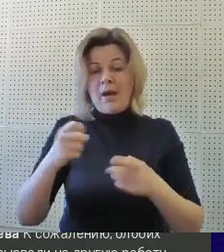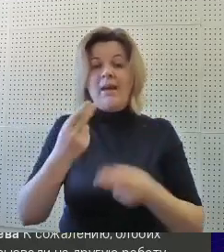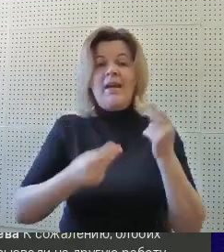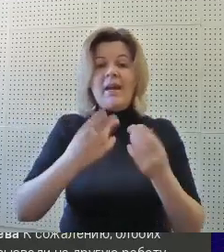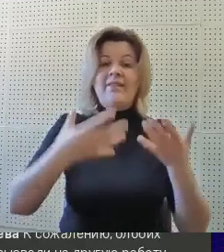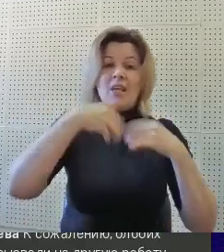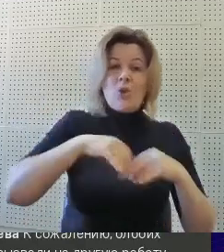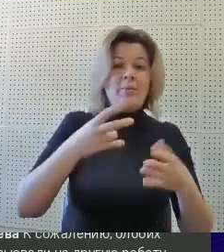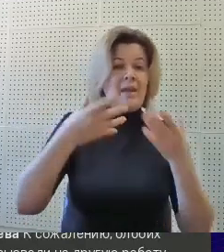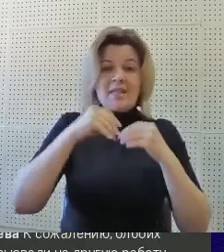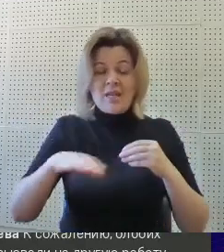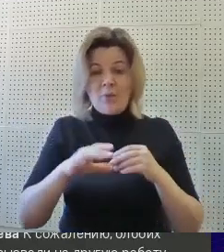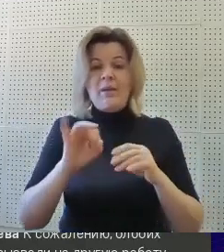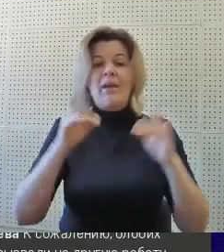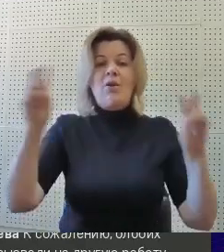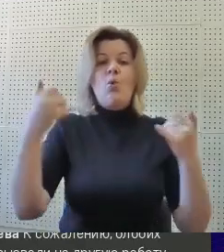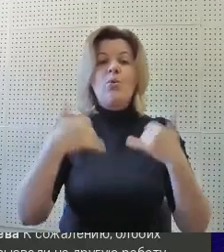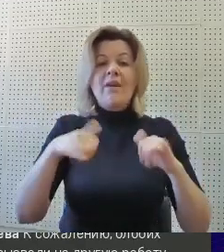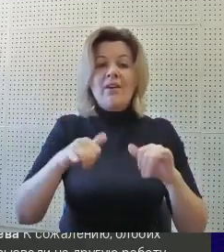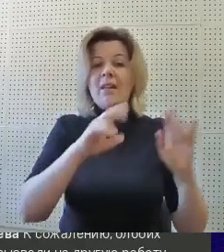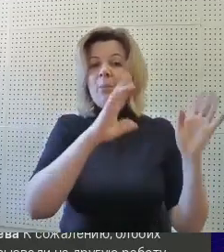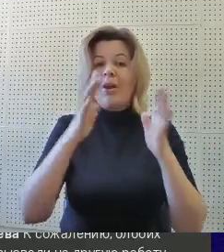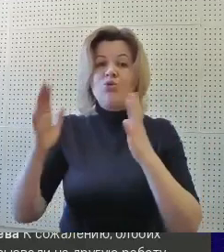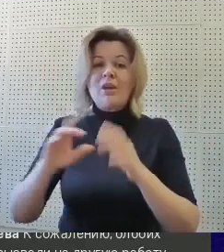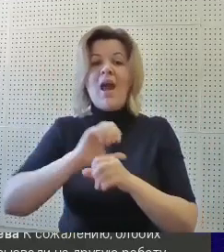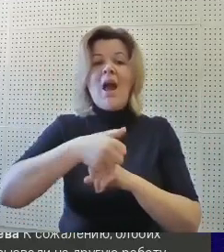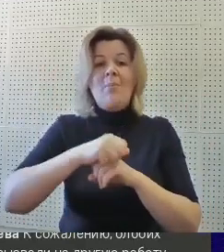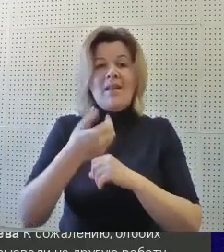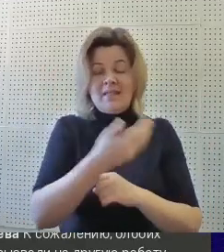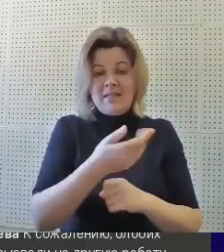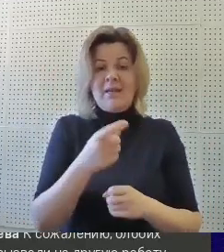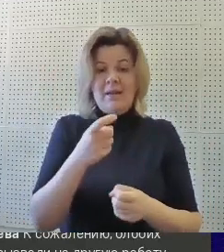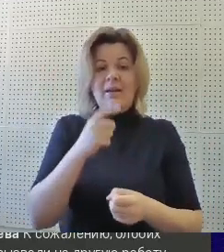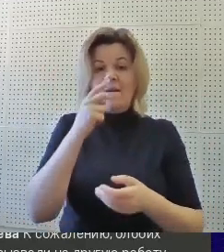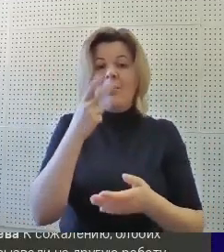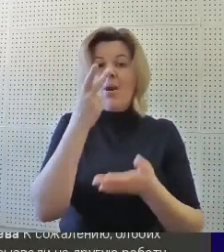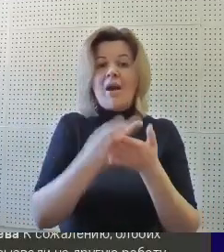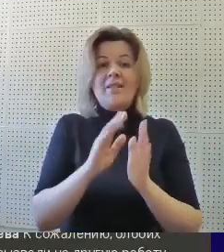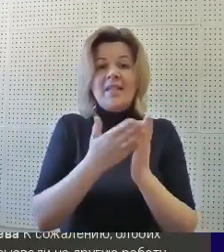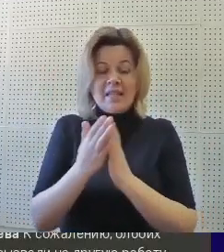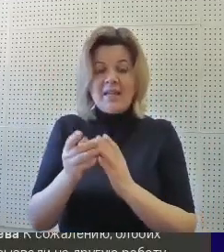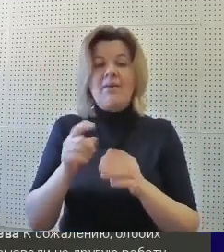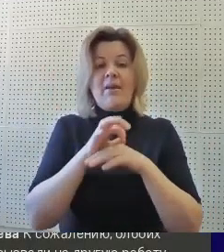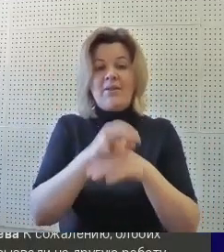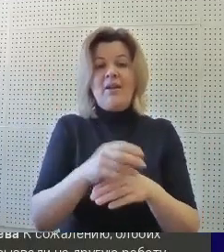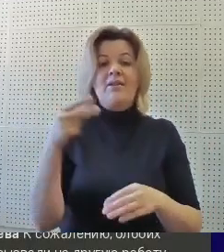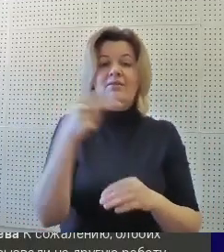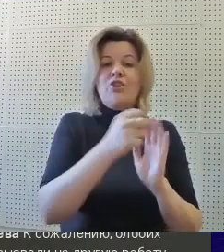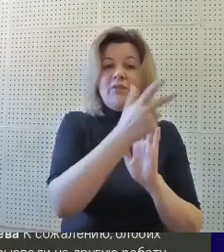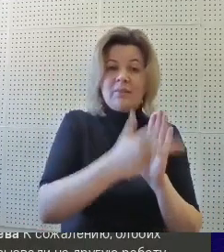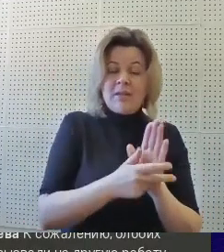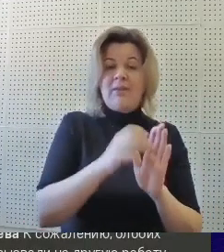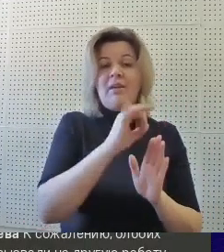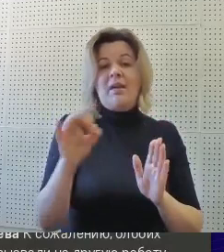и удивительное приключение апельсинки. Презентации книг состоялись в апреле 2018 и